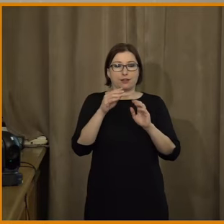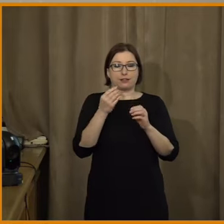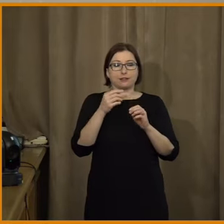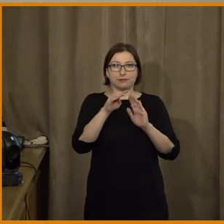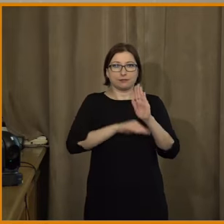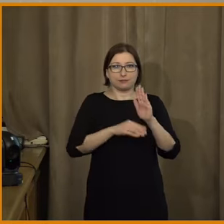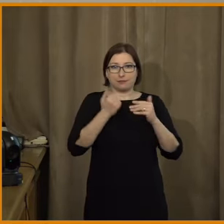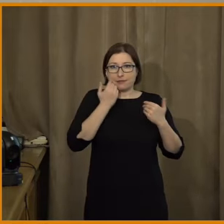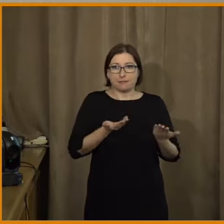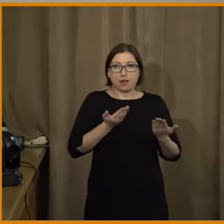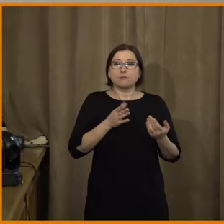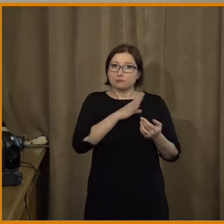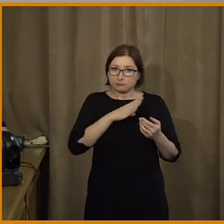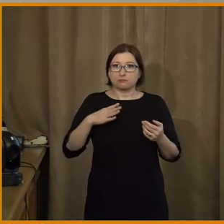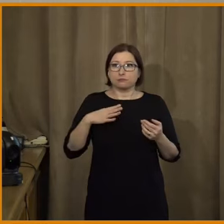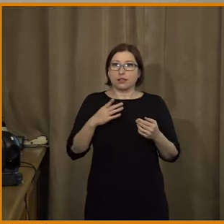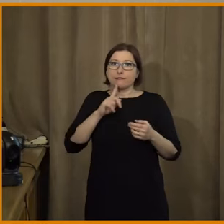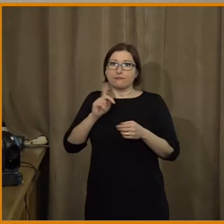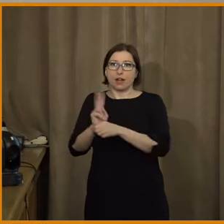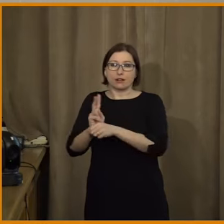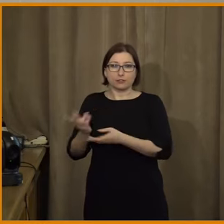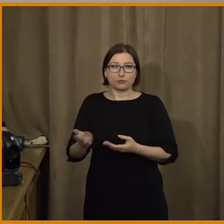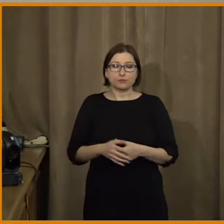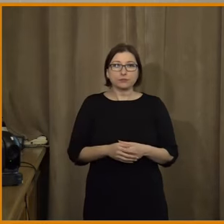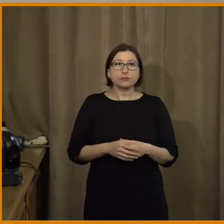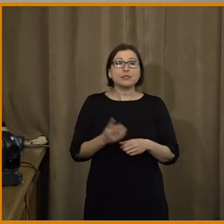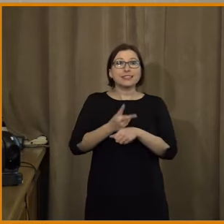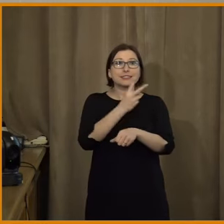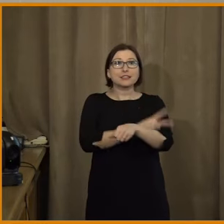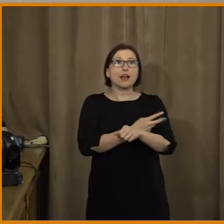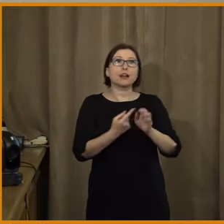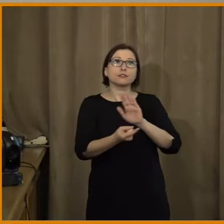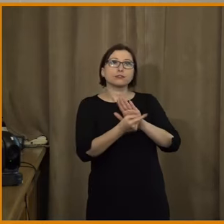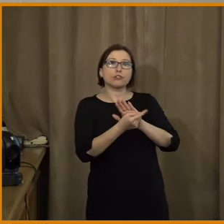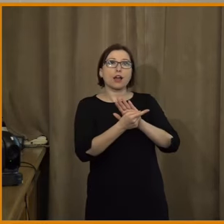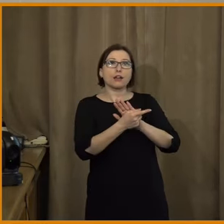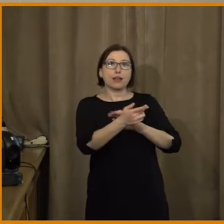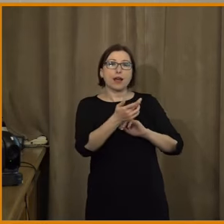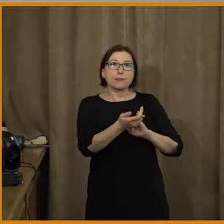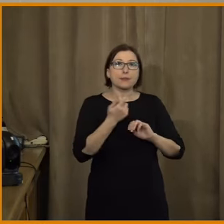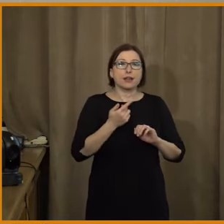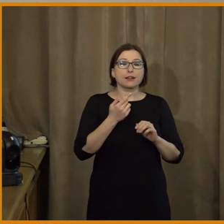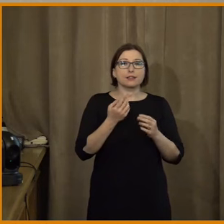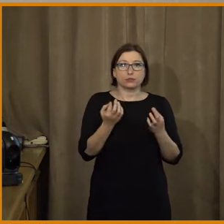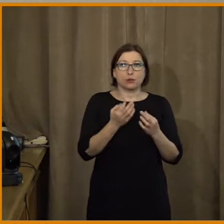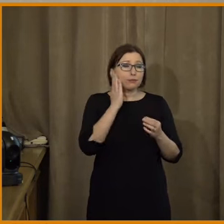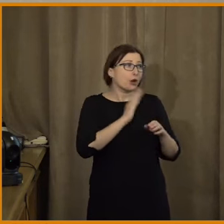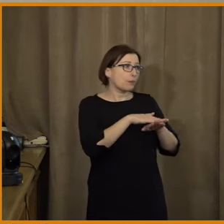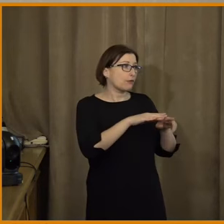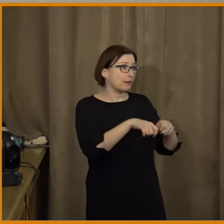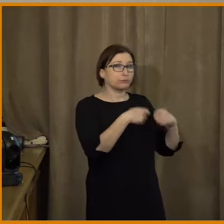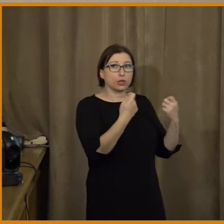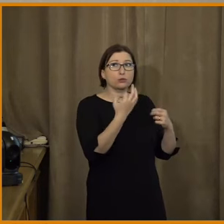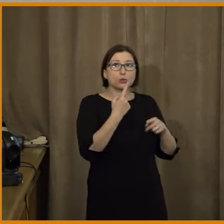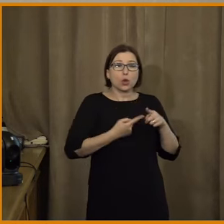No a co bychom chtěli od státu, to by bylo nějaké, co bychom chtěli od těch veřejněních institucí. Jo, já vás poprosím, já vás možná přeruším a ještě